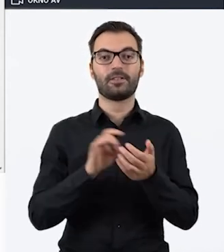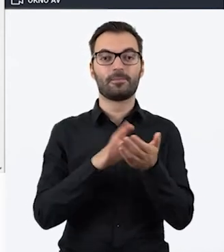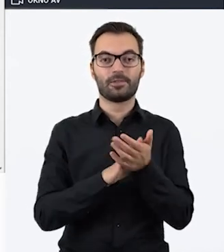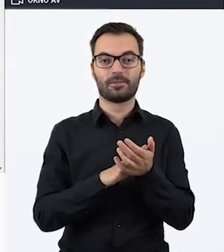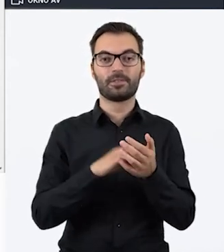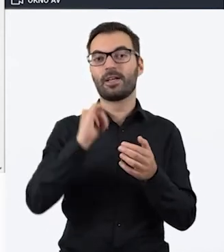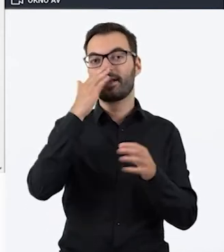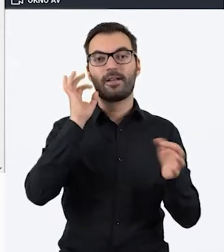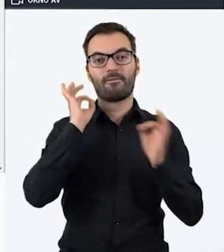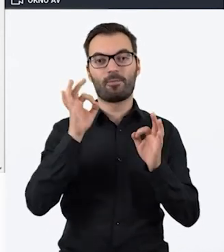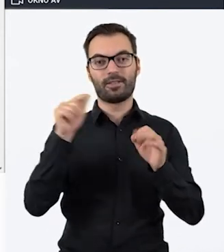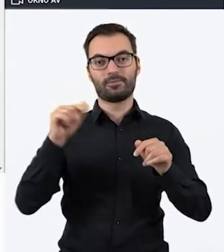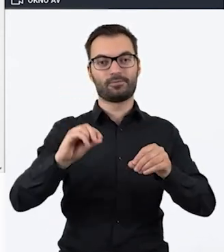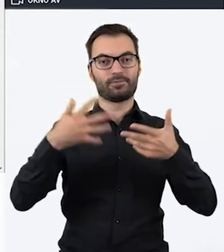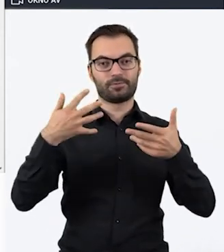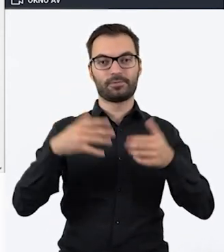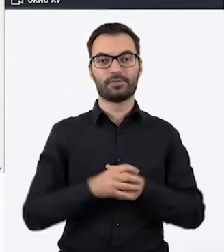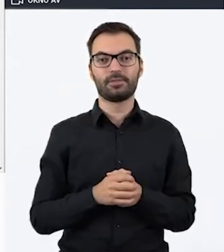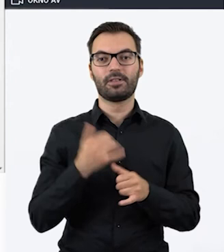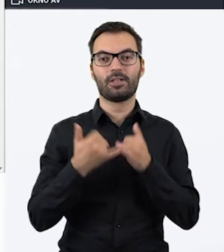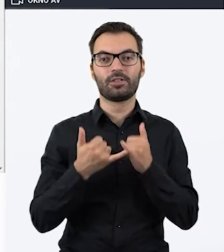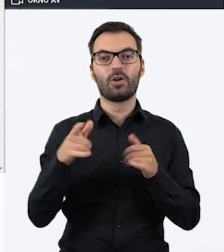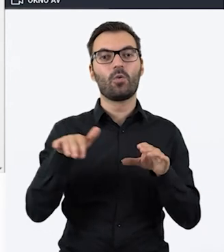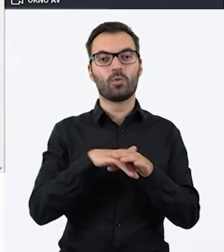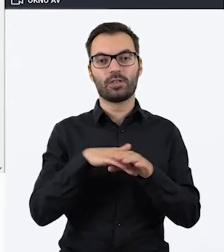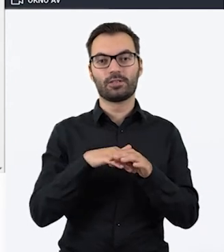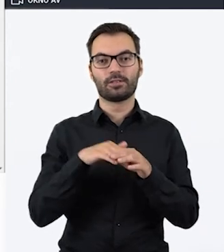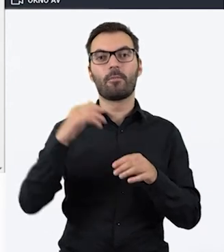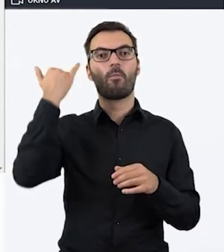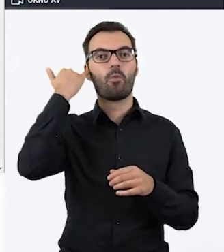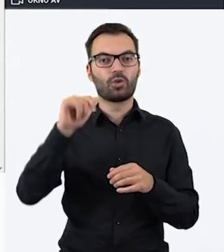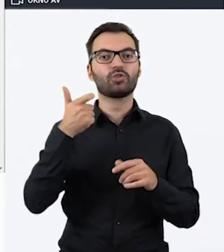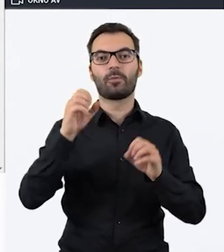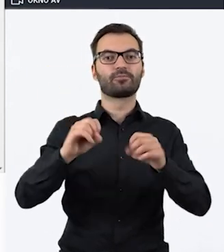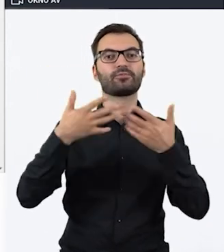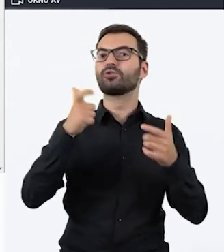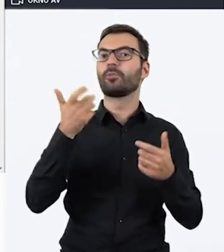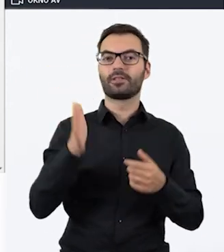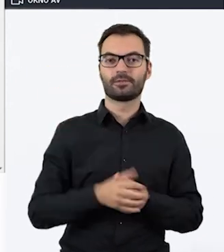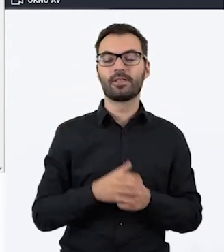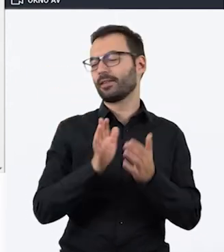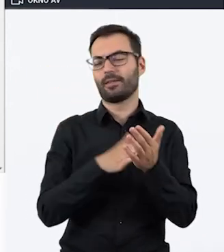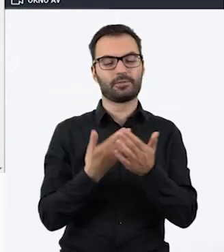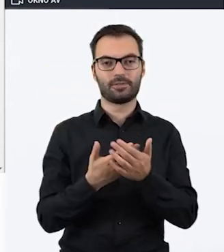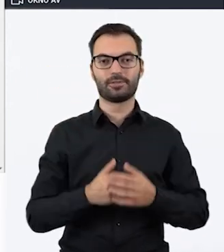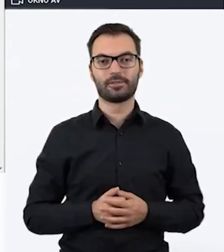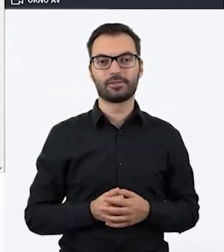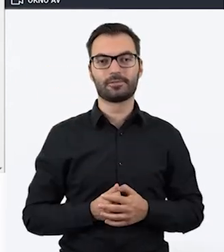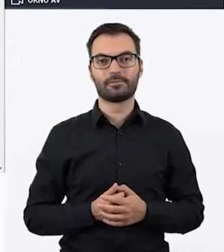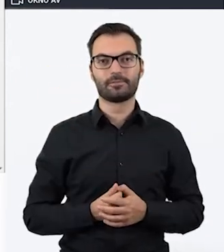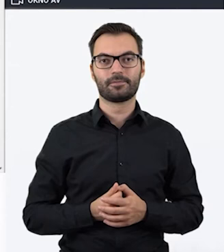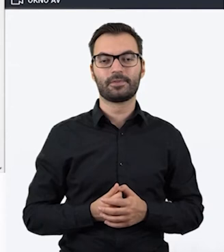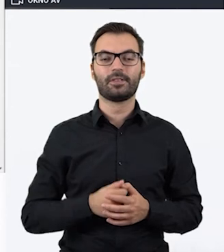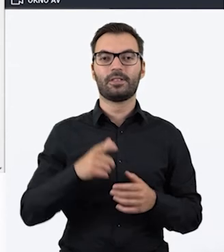komunikat ma nam się wyświetlić, jeżeli uczestnik wpisze błędną odpowiedź. Czyli na przykład, to nie ta